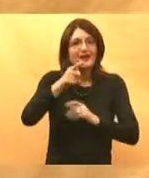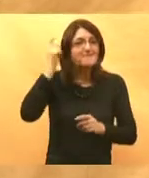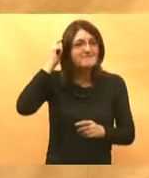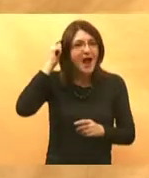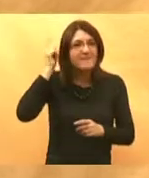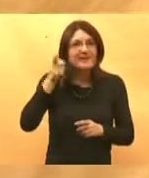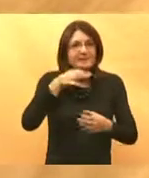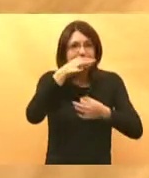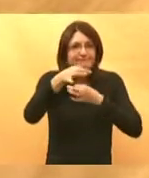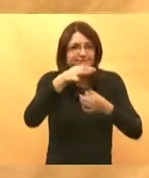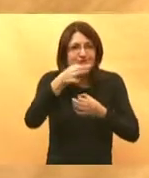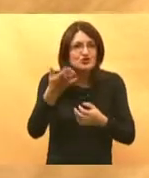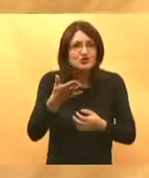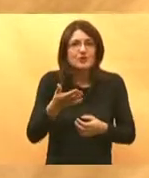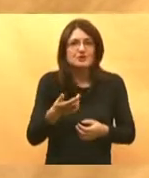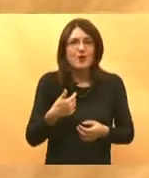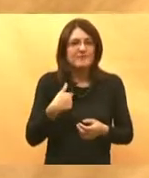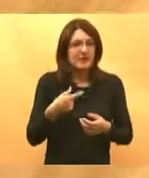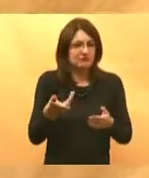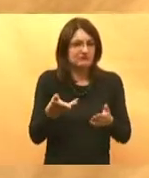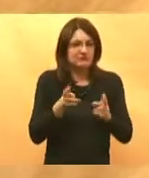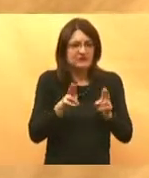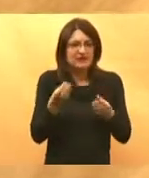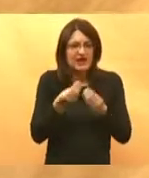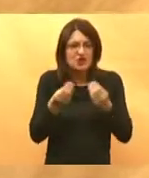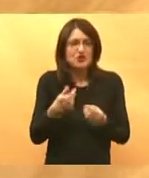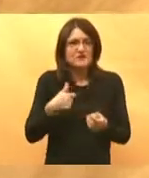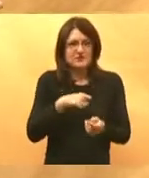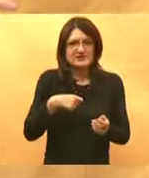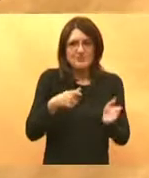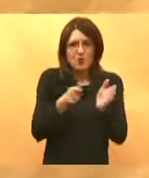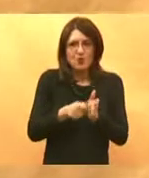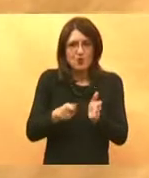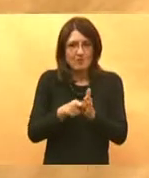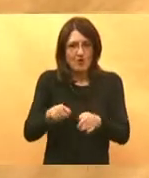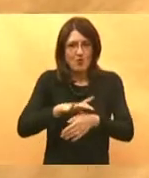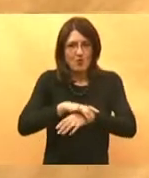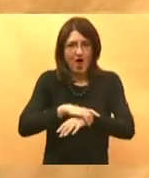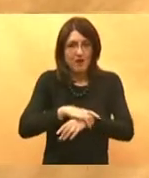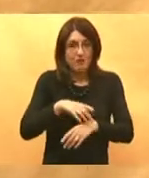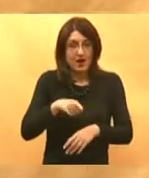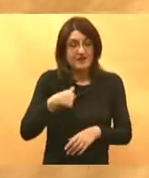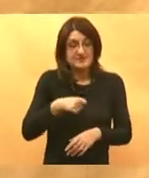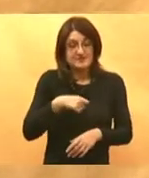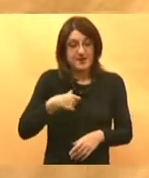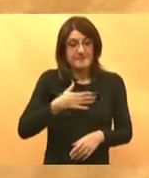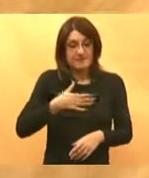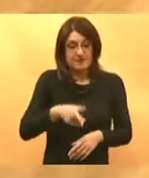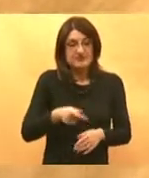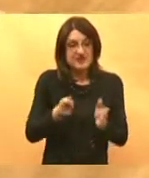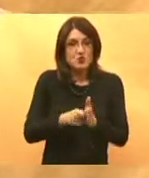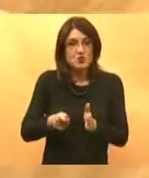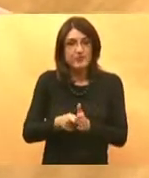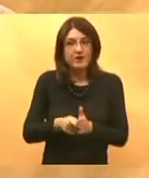diagnostike koju smo sami od svojih plaća kupili da imamo jer nam niko to ne kupuje za razliku od drugih dijelova sustava gdje drugi kupuju diagnostiku